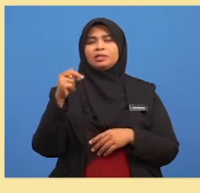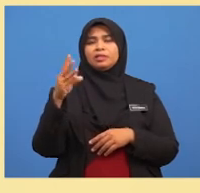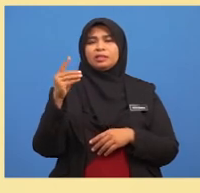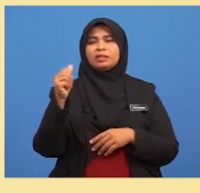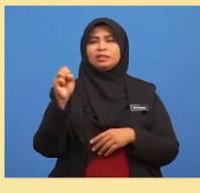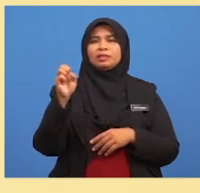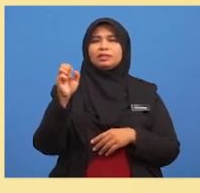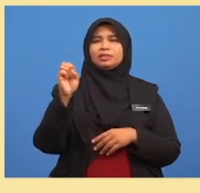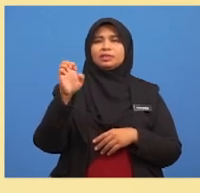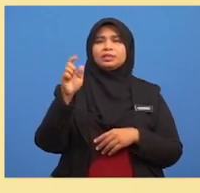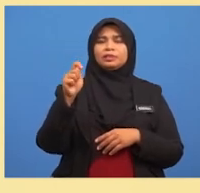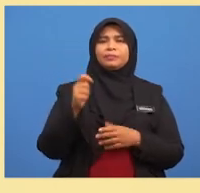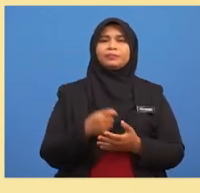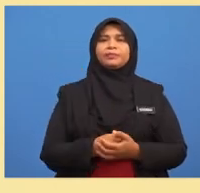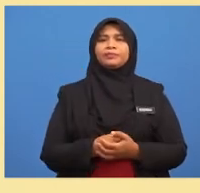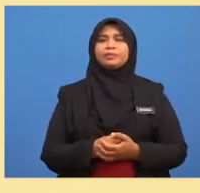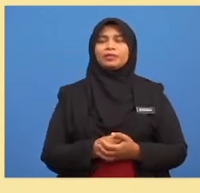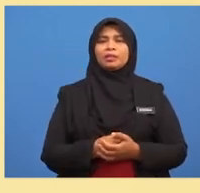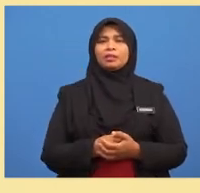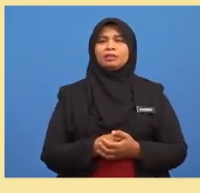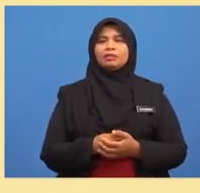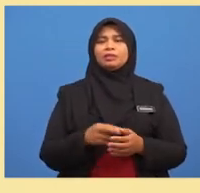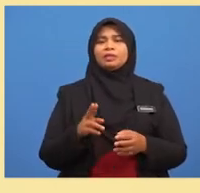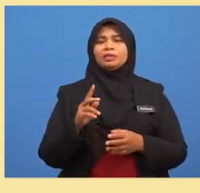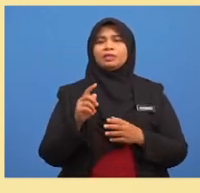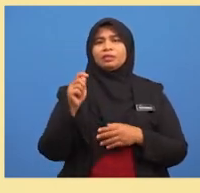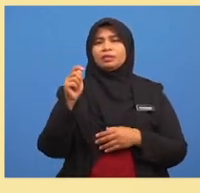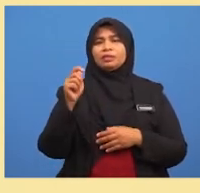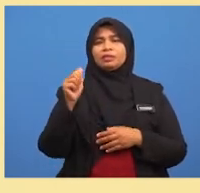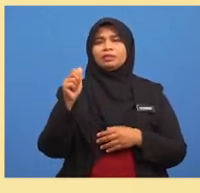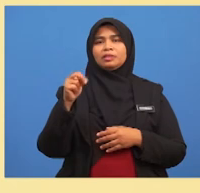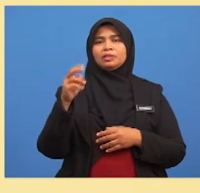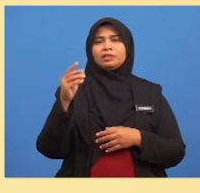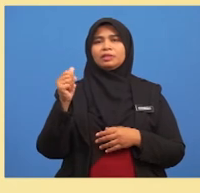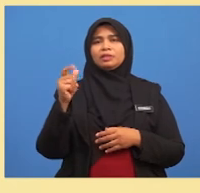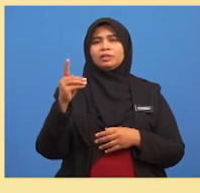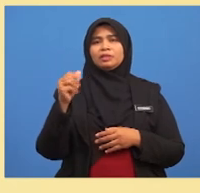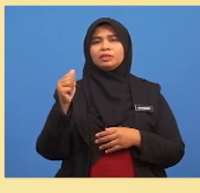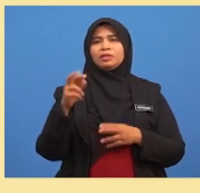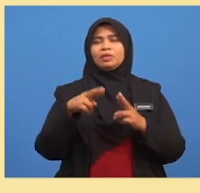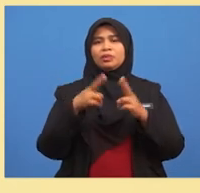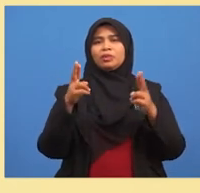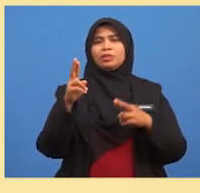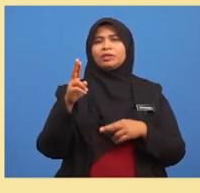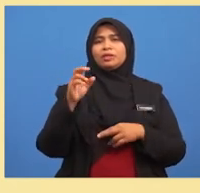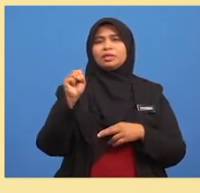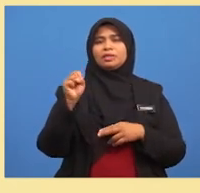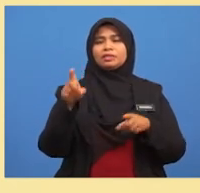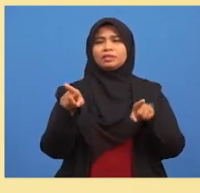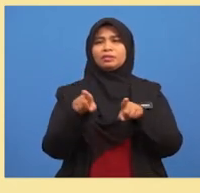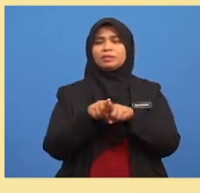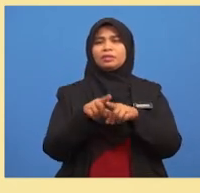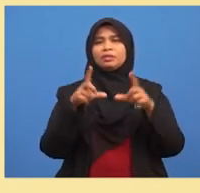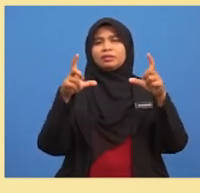kita mulakan dengan menyenaraikan ruang sampel S S sama dengan dalam